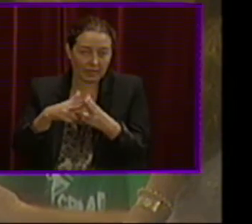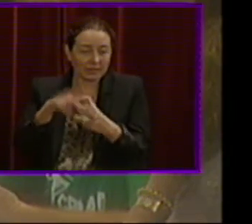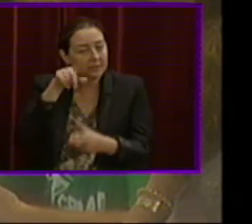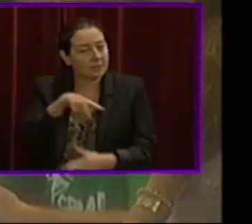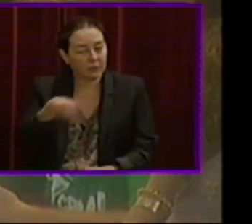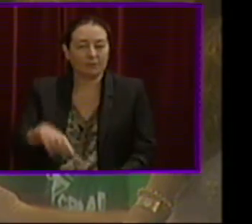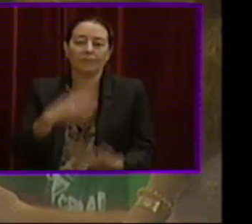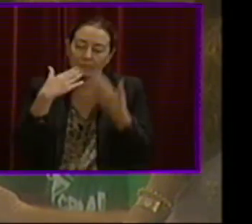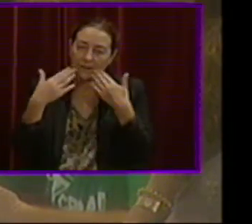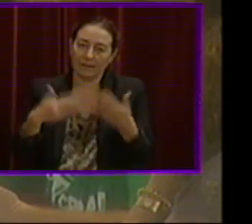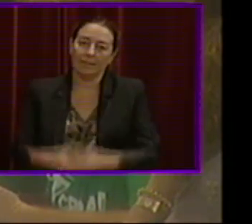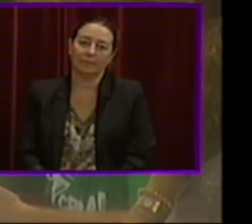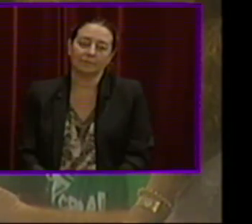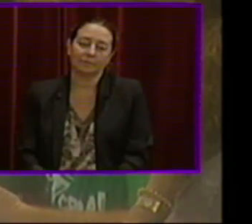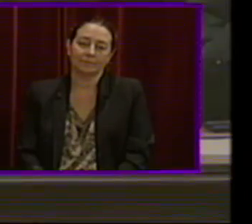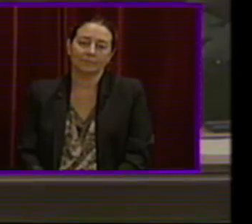Gràcies.